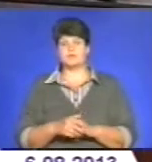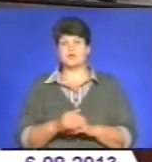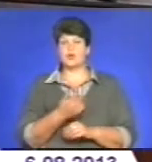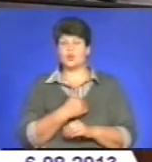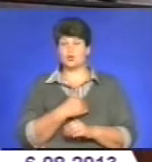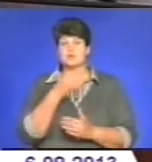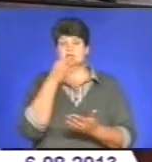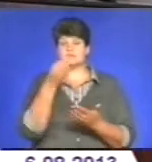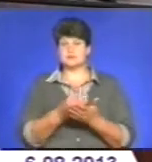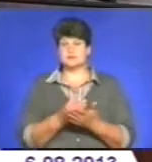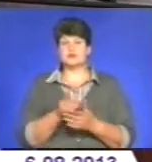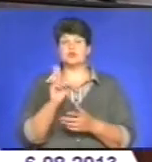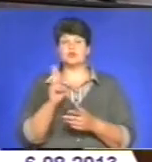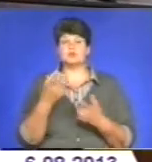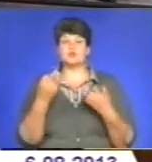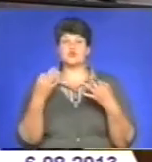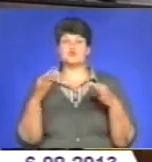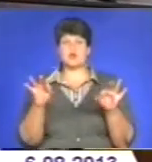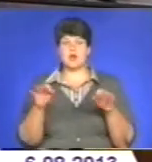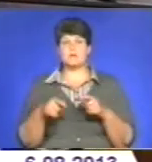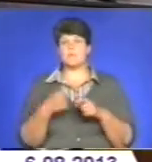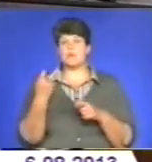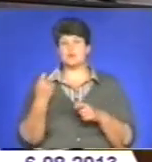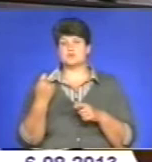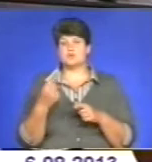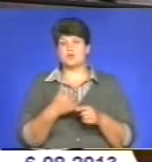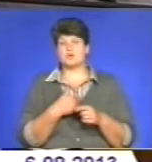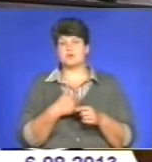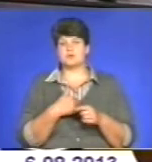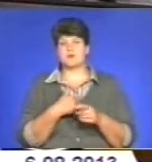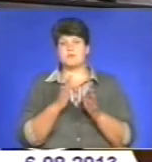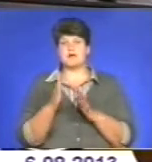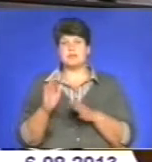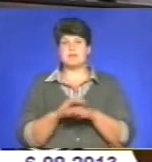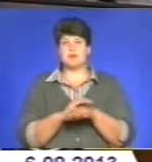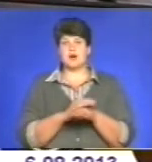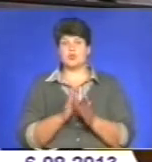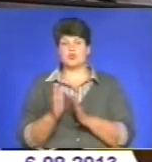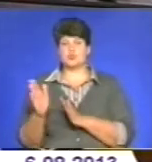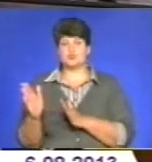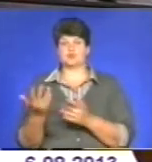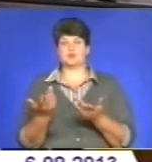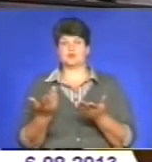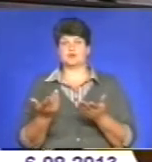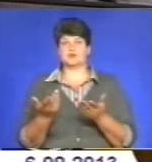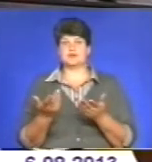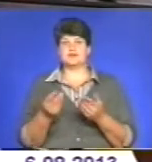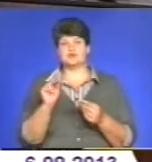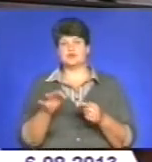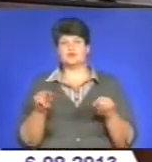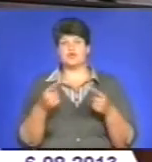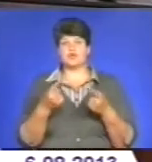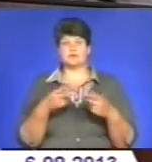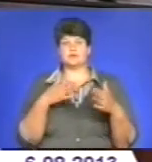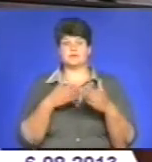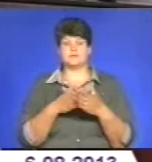застерегти ті, які собі дозволяють порушувати. Чи то правила благоустрою, чи це правила дорожнього руху, чи то створювати